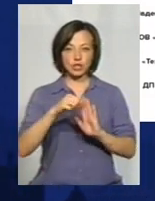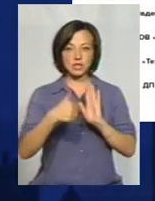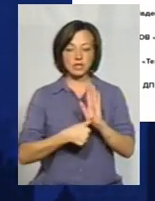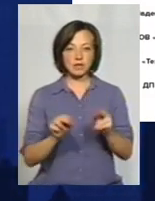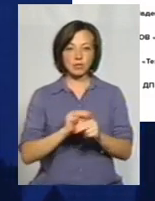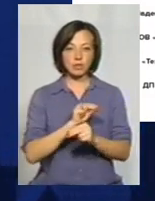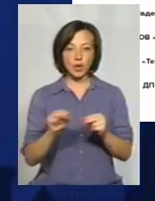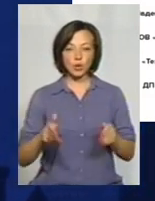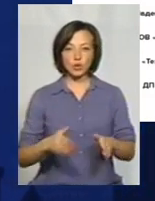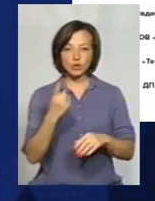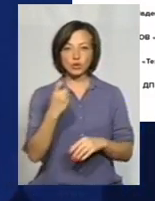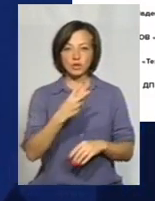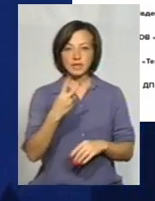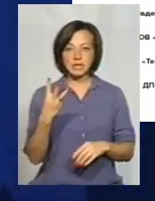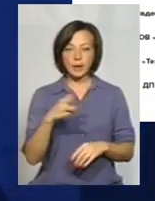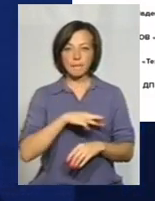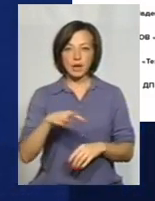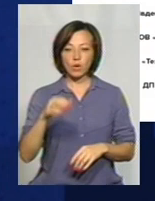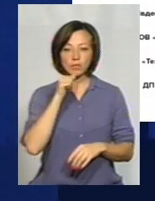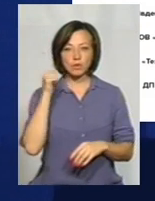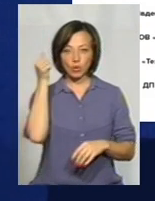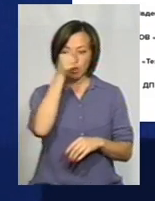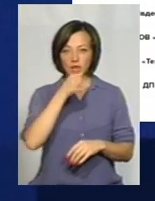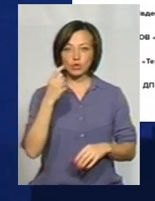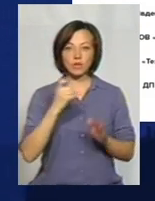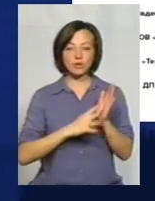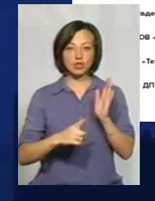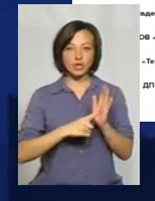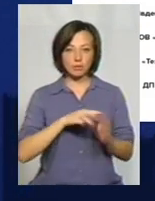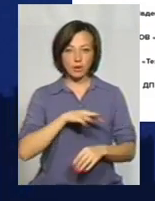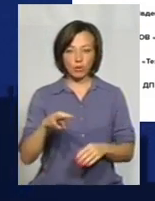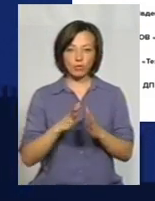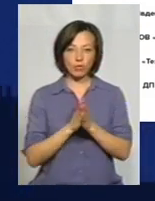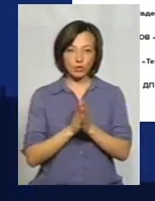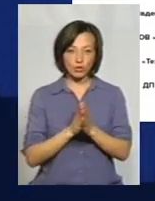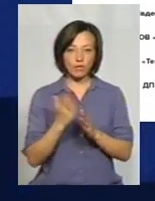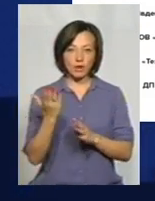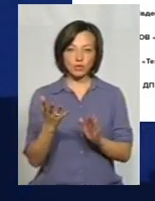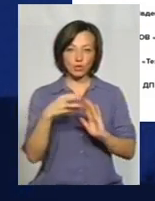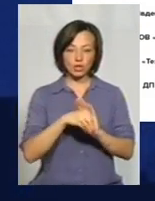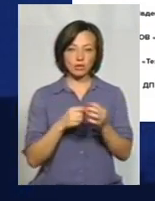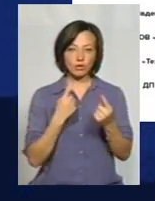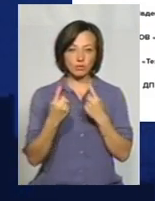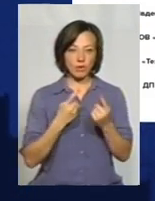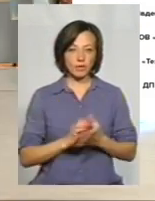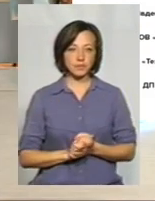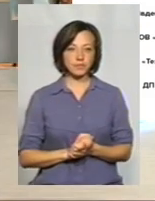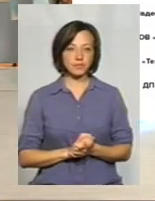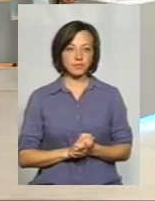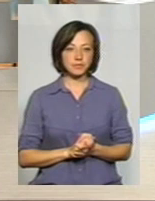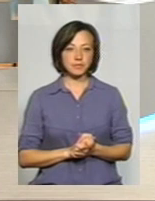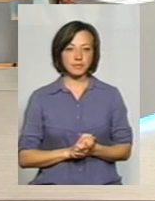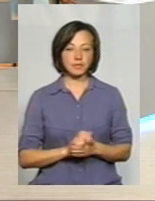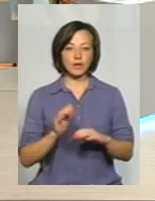відремонтували до рік на 123 мільйони, то рік на 196. Прошу, Олеже, вас долучитися до розмови. Так,